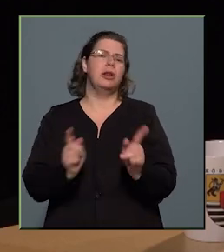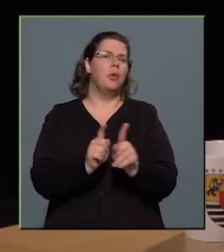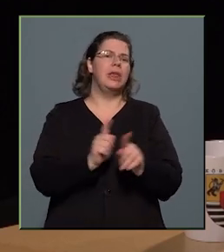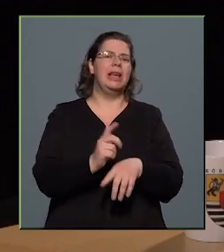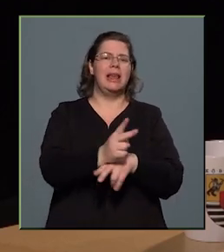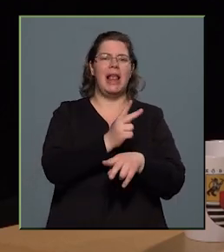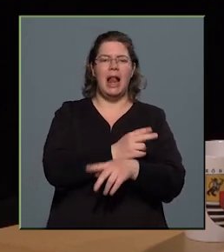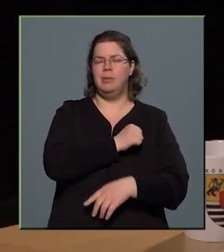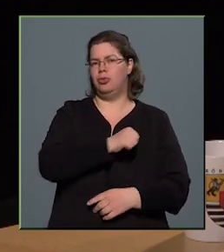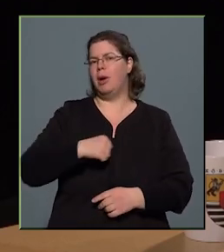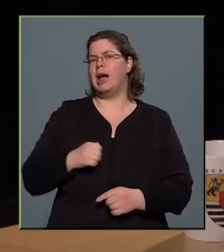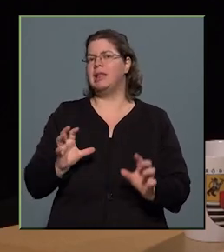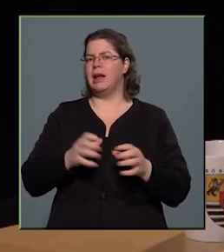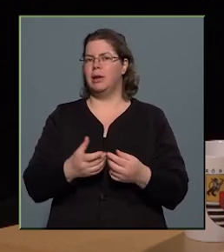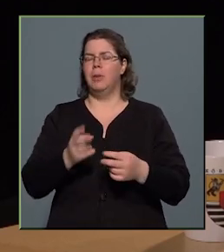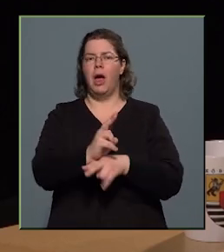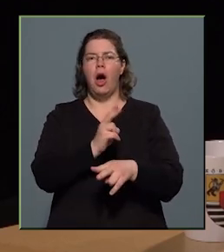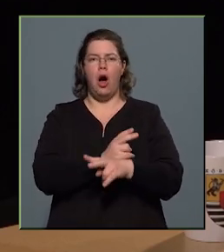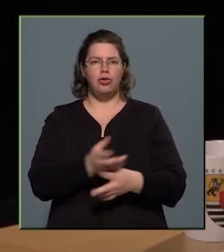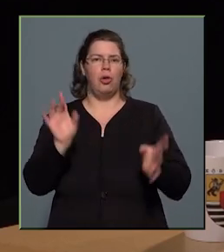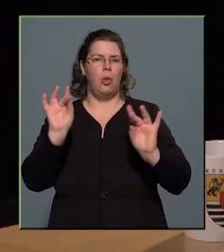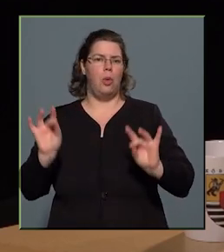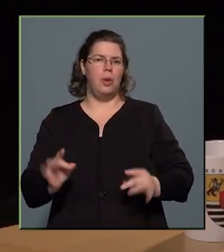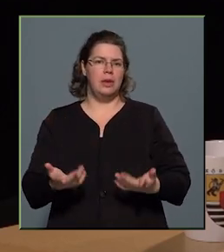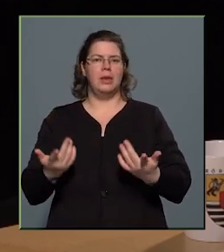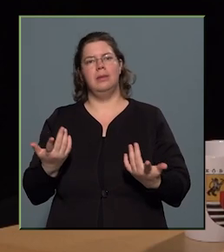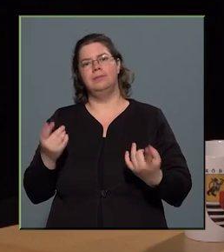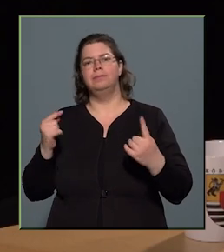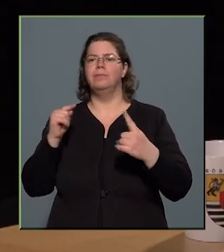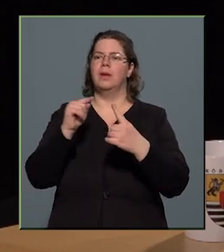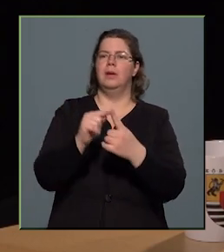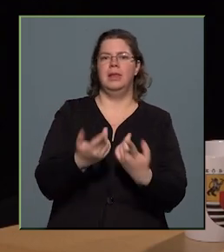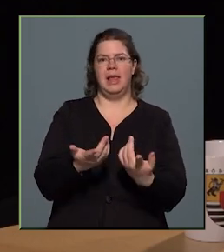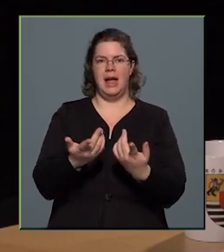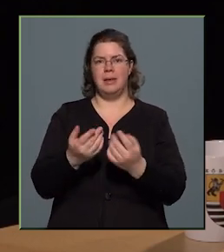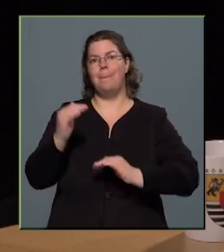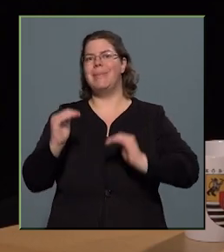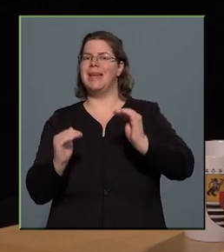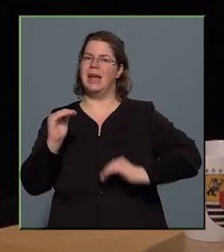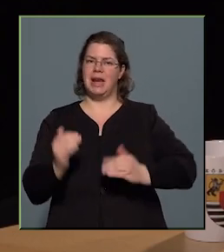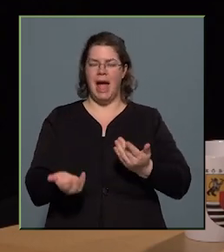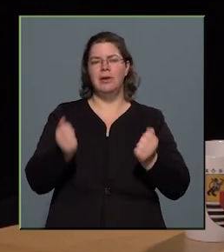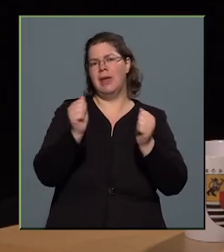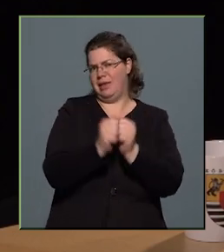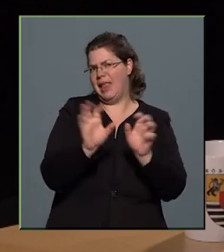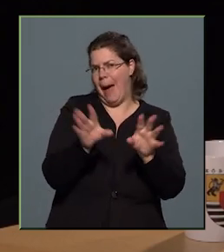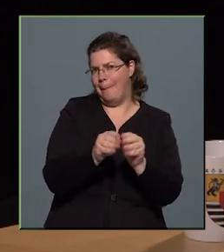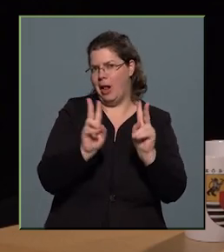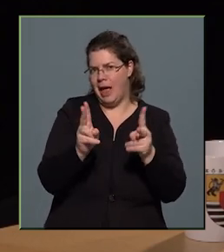állam és a magánszektorban is hasonló jelgő cégeket mérnek, teljesítményt ugye mérni lehet, a méréshez számokkal történik.